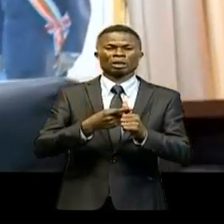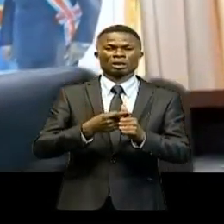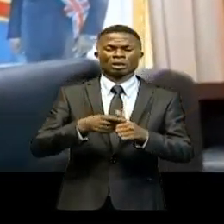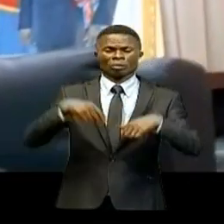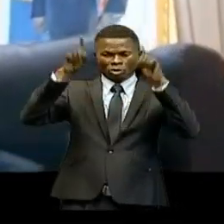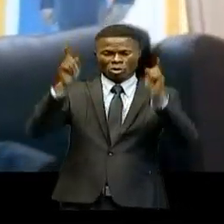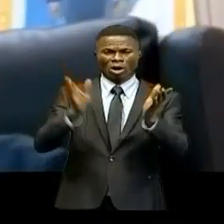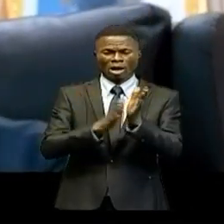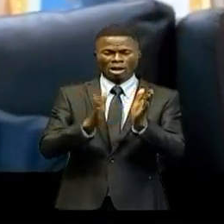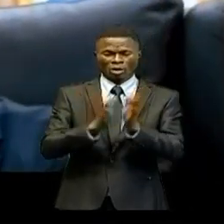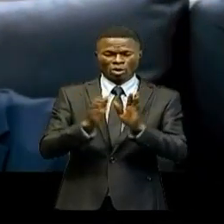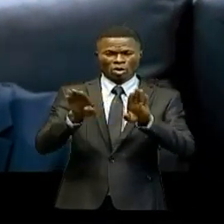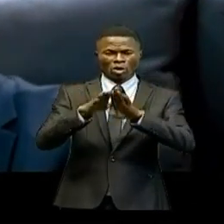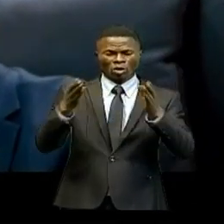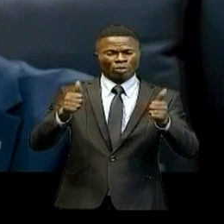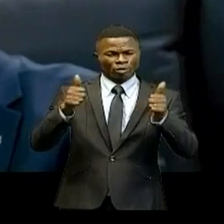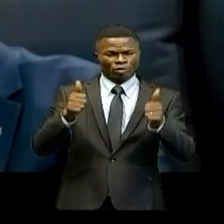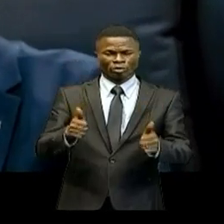scolaire apaisée.